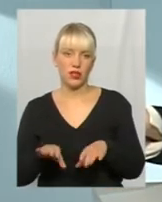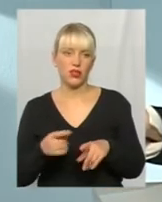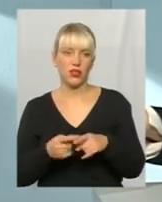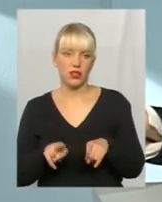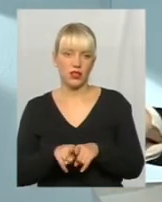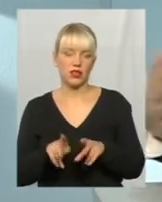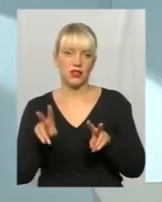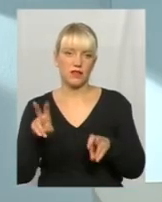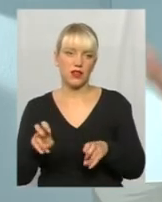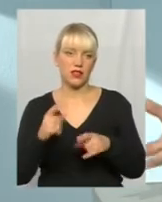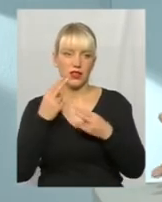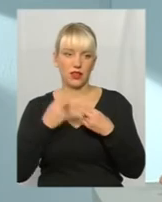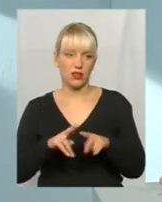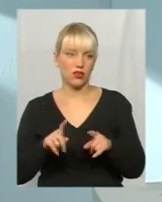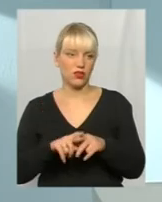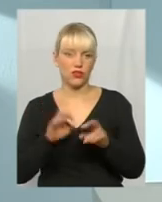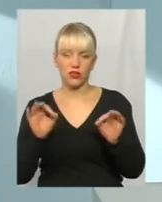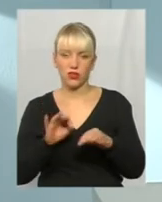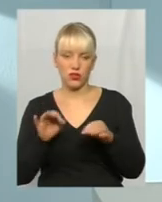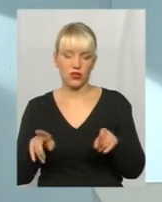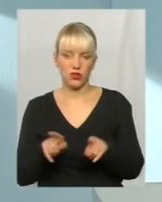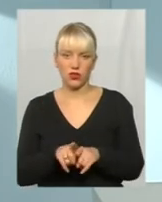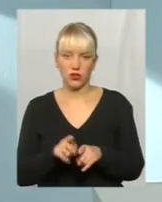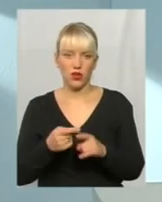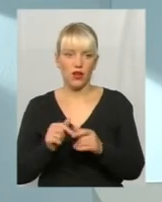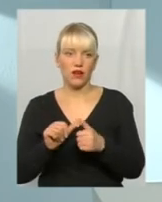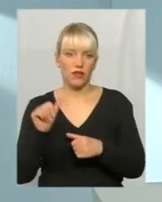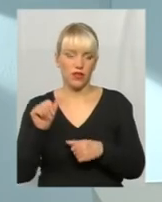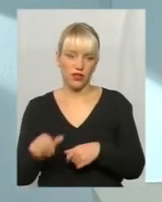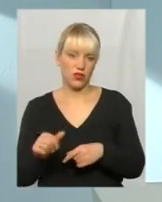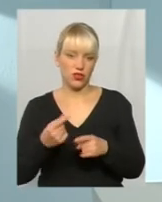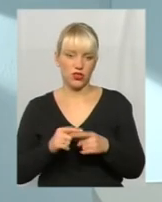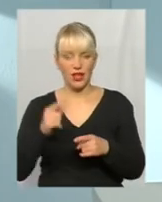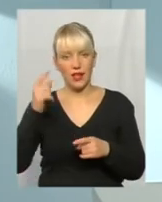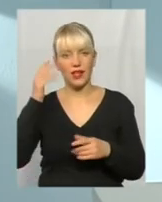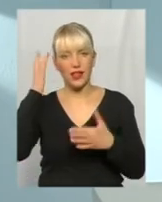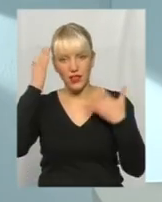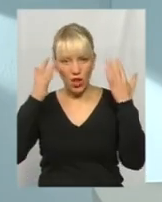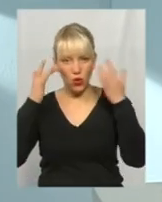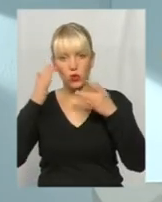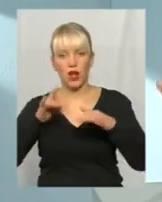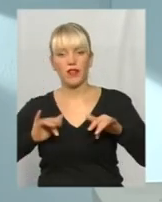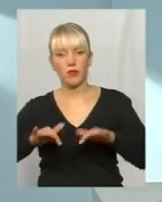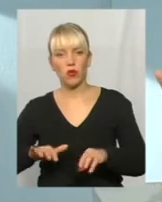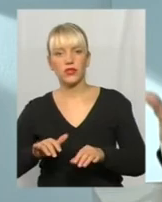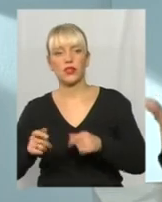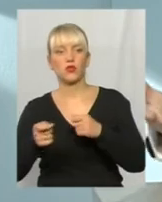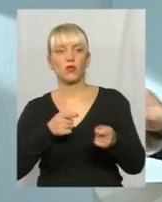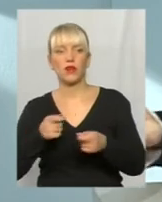технологія. Нічого містичного. Виключно інтелектуальний процес управління і